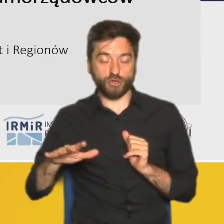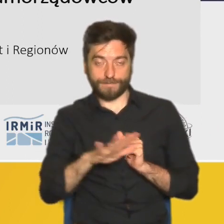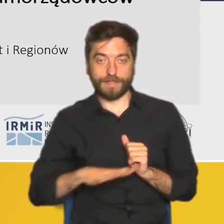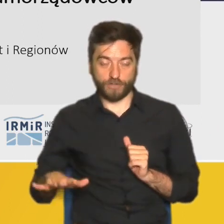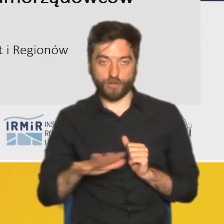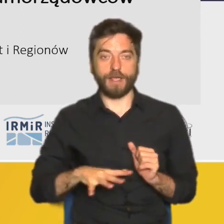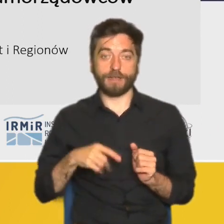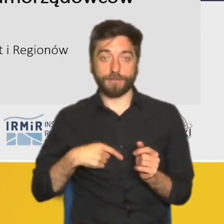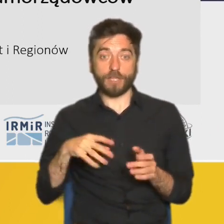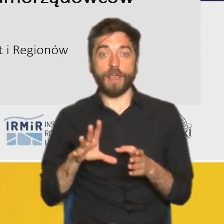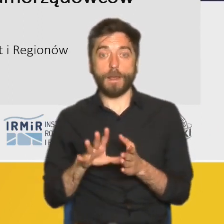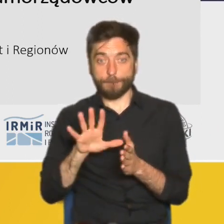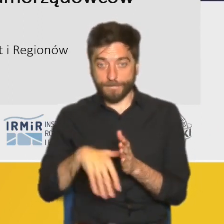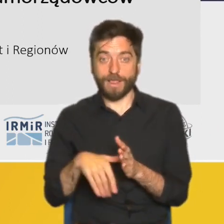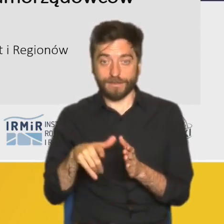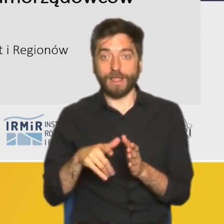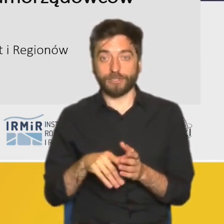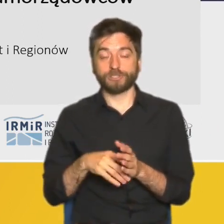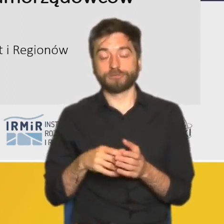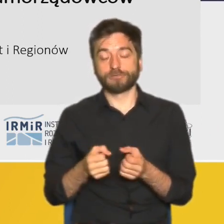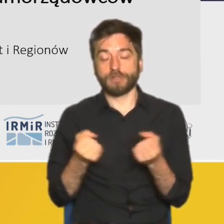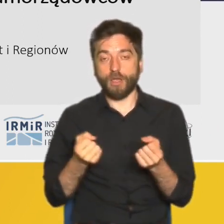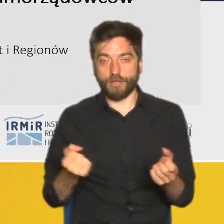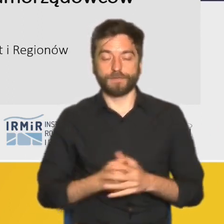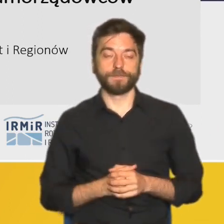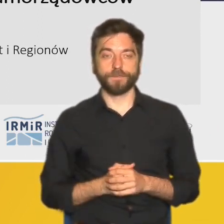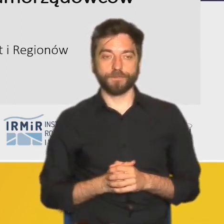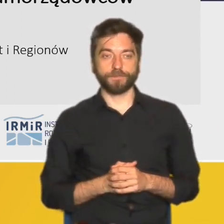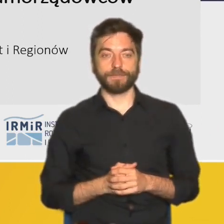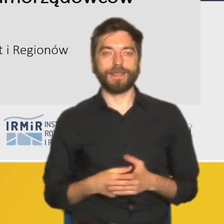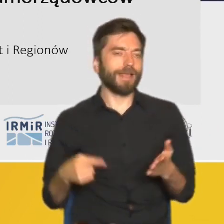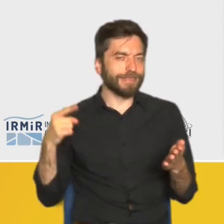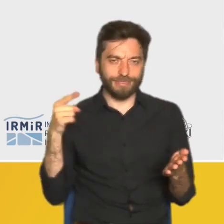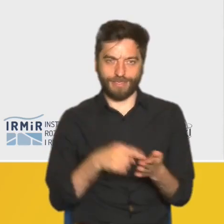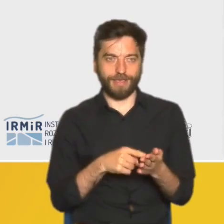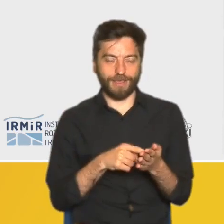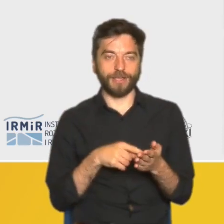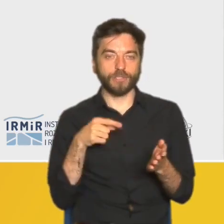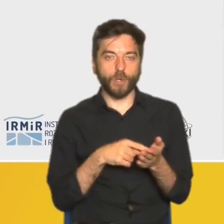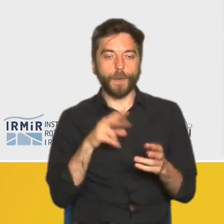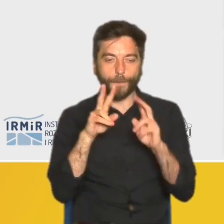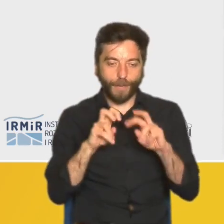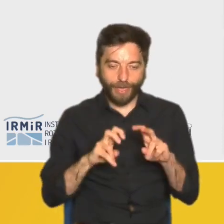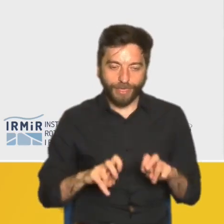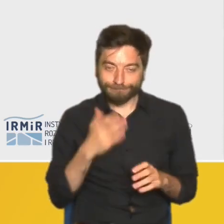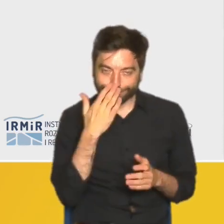właśnie w tych obszarach funkcjonalnych, o których wcześniej była mowa. Celem naszego badania,